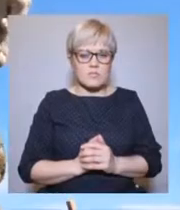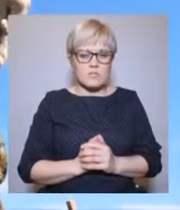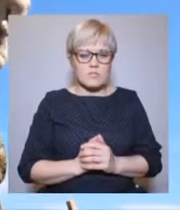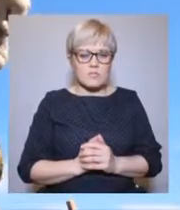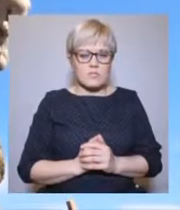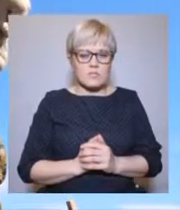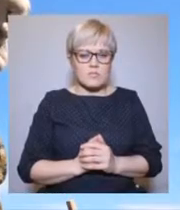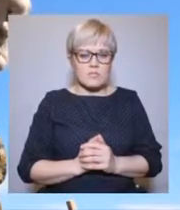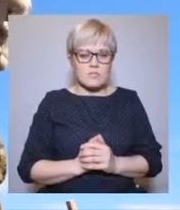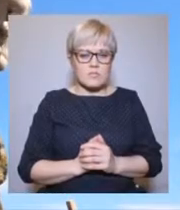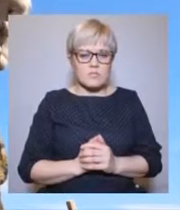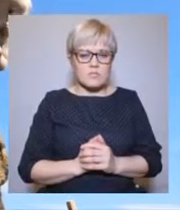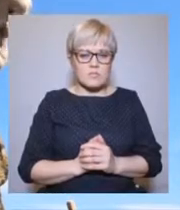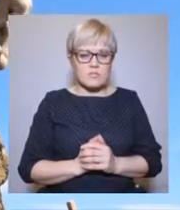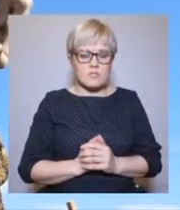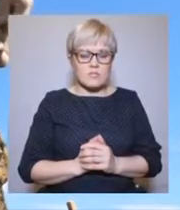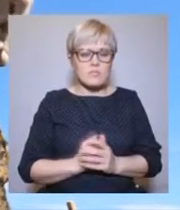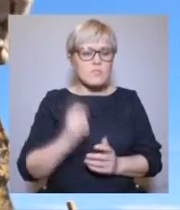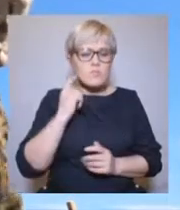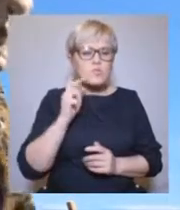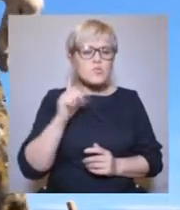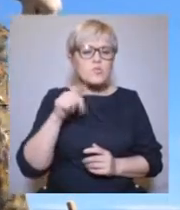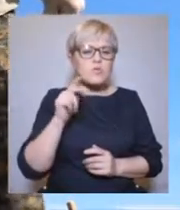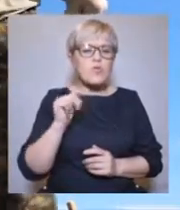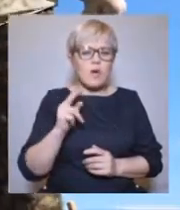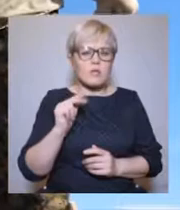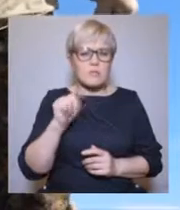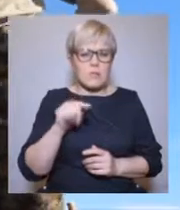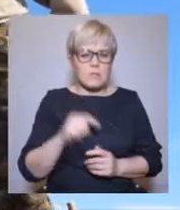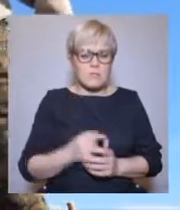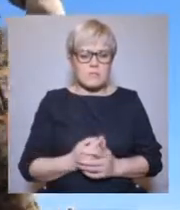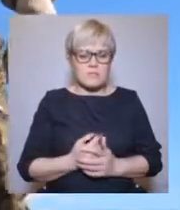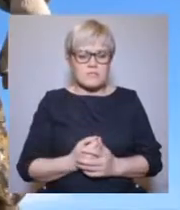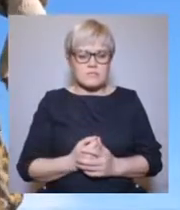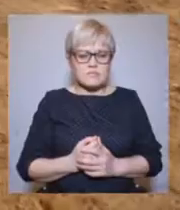Заманивает! Я здесь! Возьми меня!